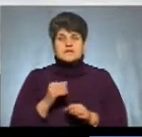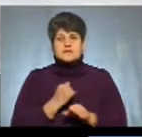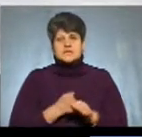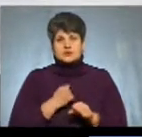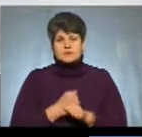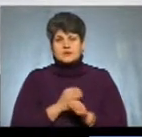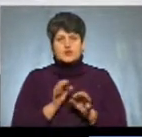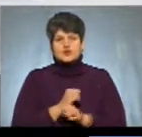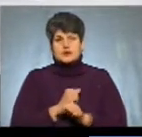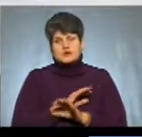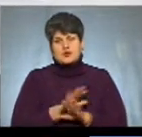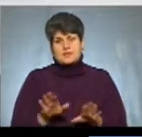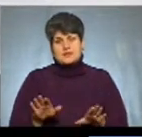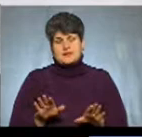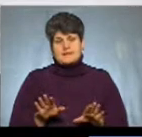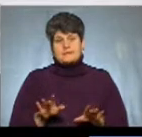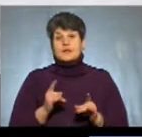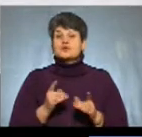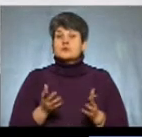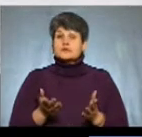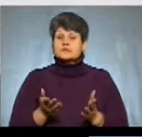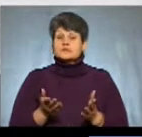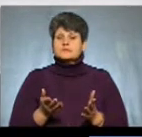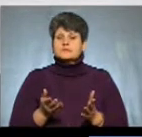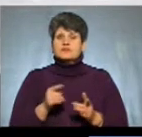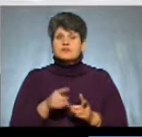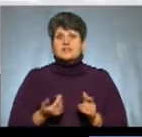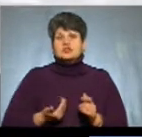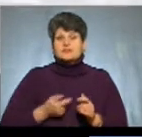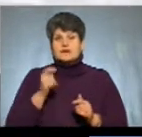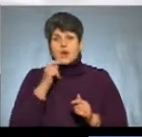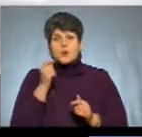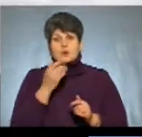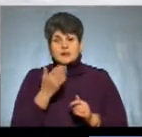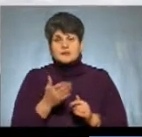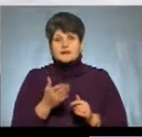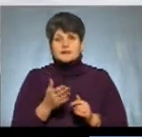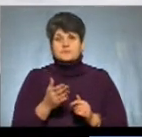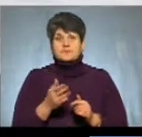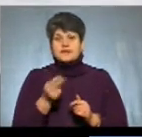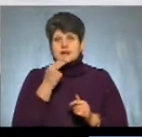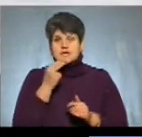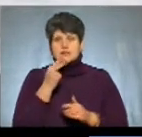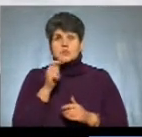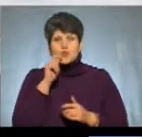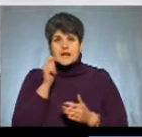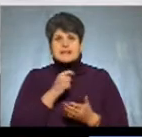нічого не зробити. А чого це так? Він живе в Україні, їсть український хліб,